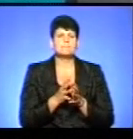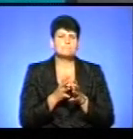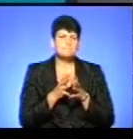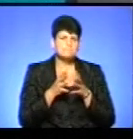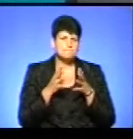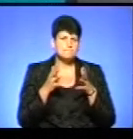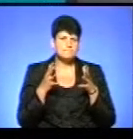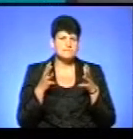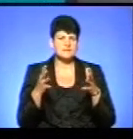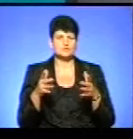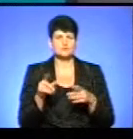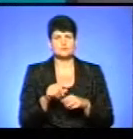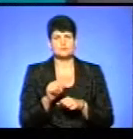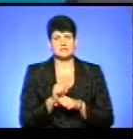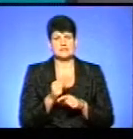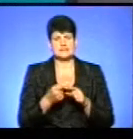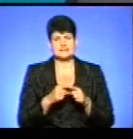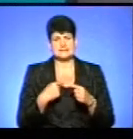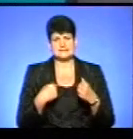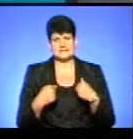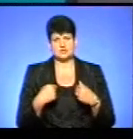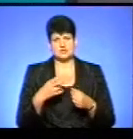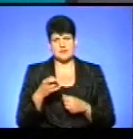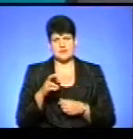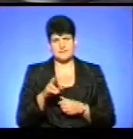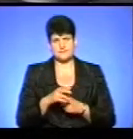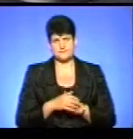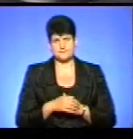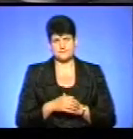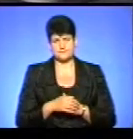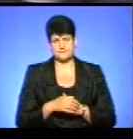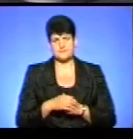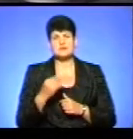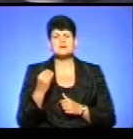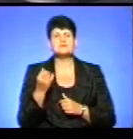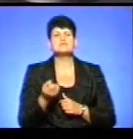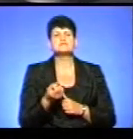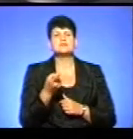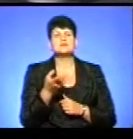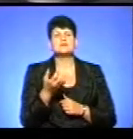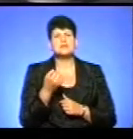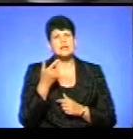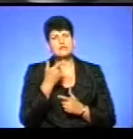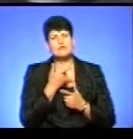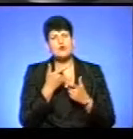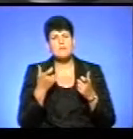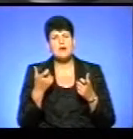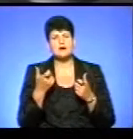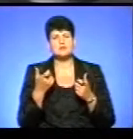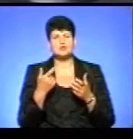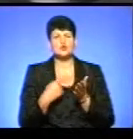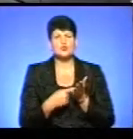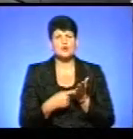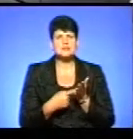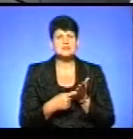сенсі, щоб припинити ці страждання. До речі, цікаво, звідки ви взяли інформацію, це десь доказово,